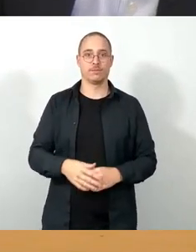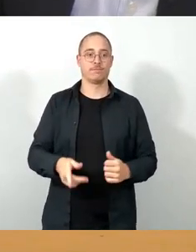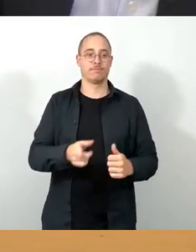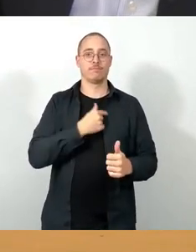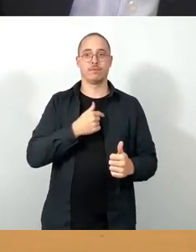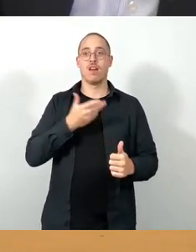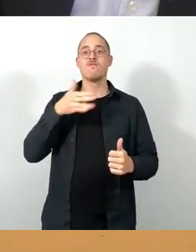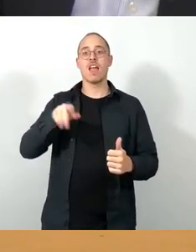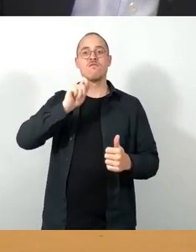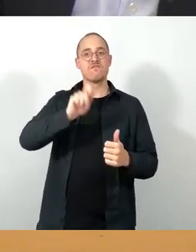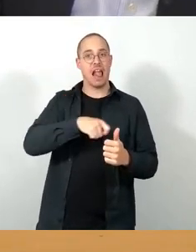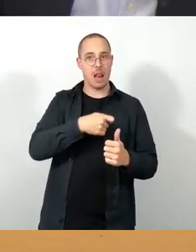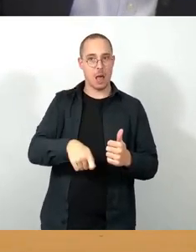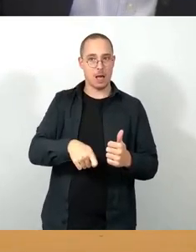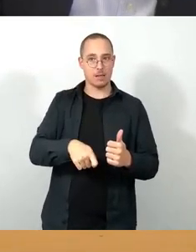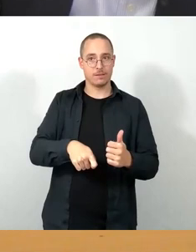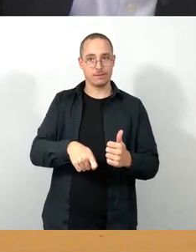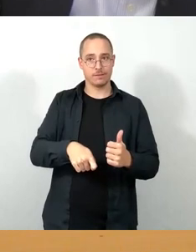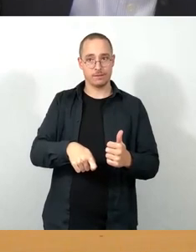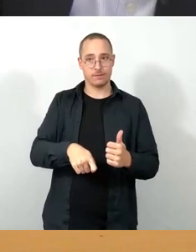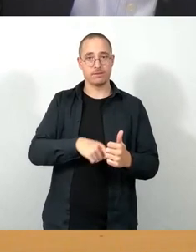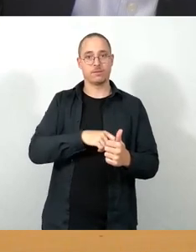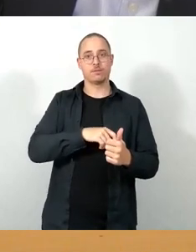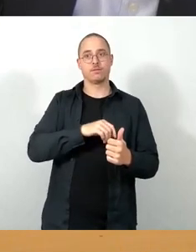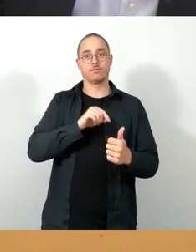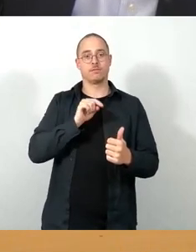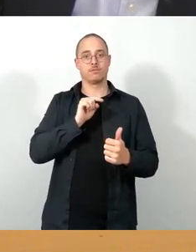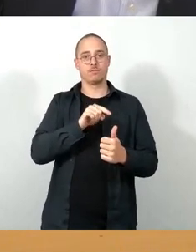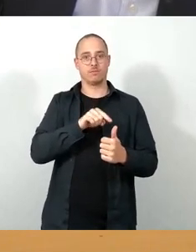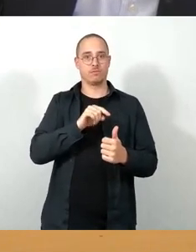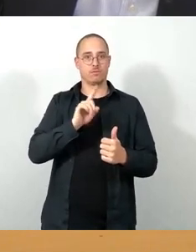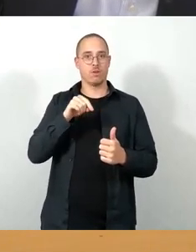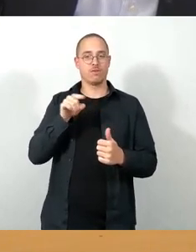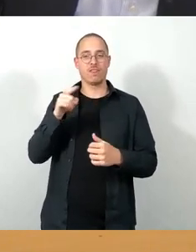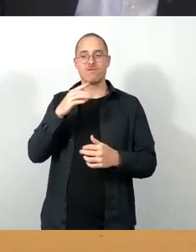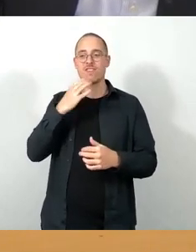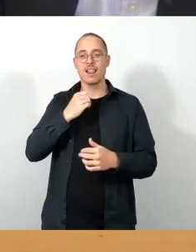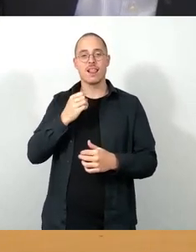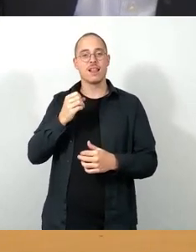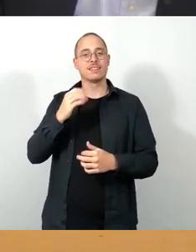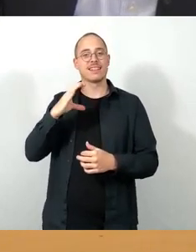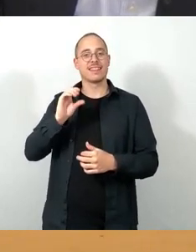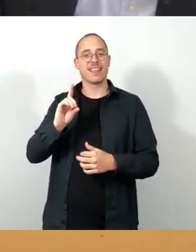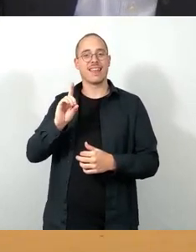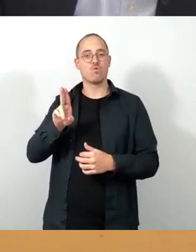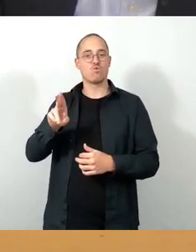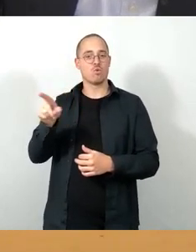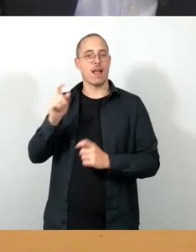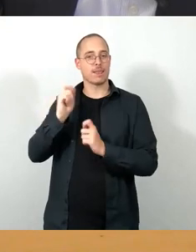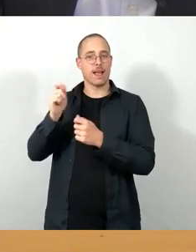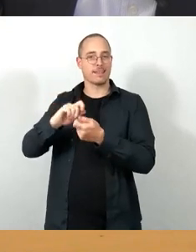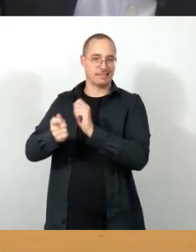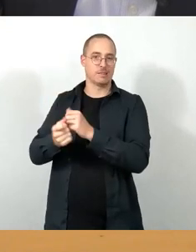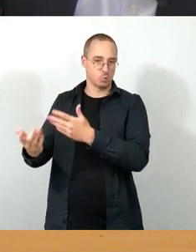ist, soll entern zu dem von der CDU Ersetzungsantrag. Ich würde es abstimmungstechnisch aber so handhaben, dass es